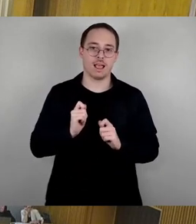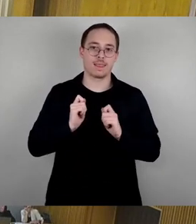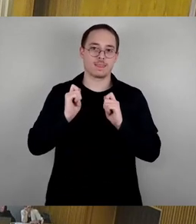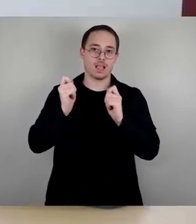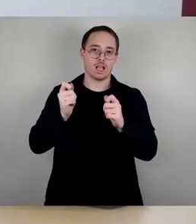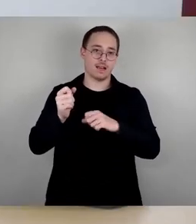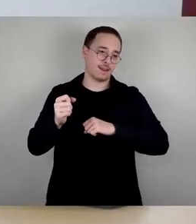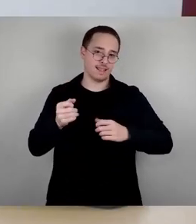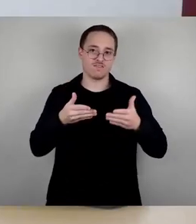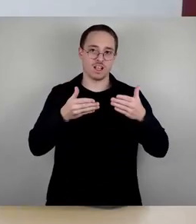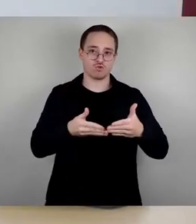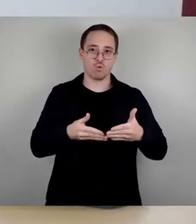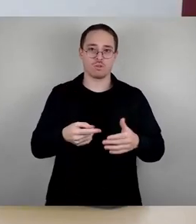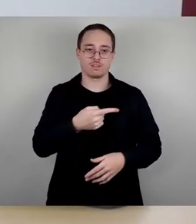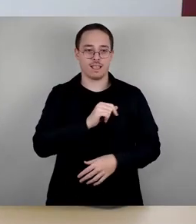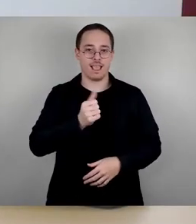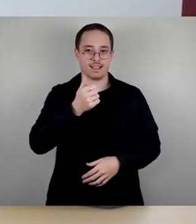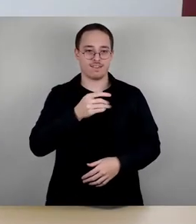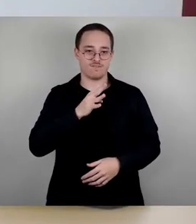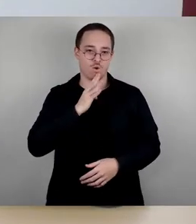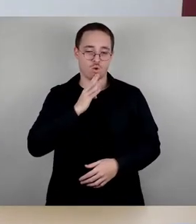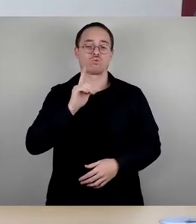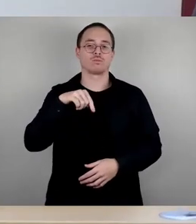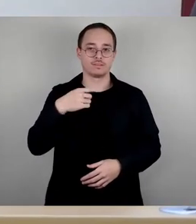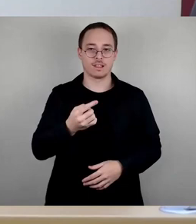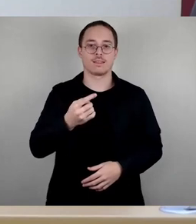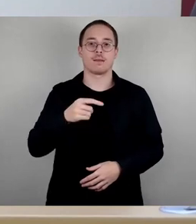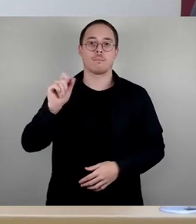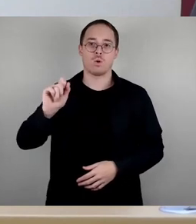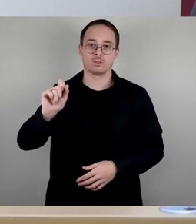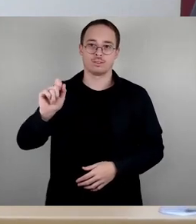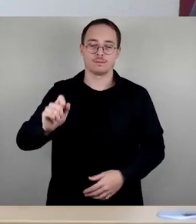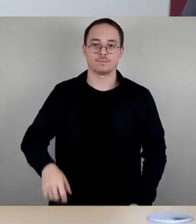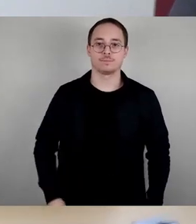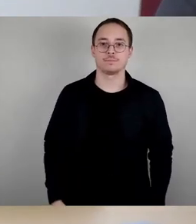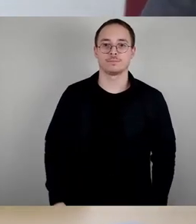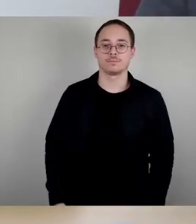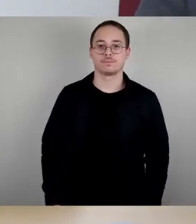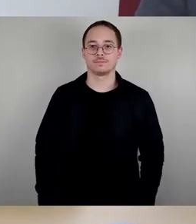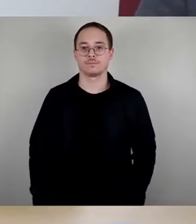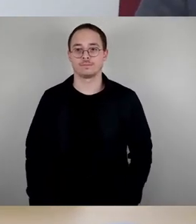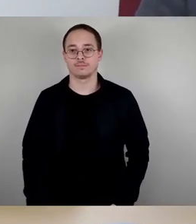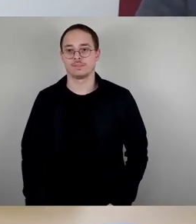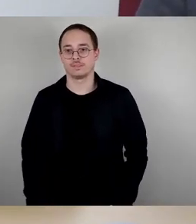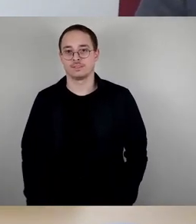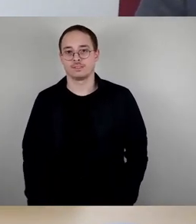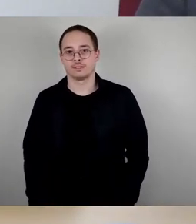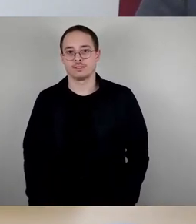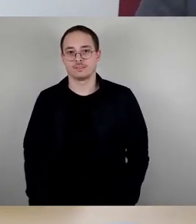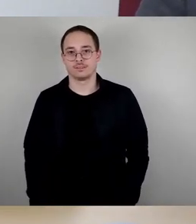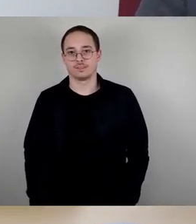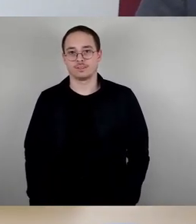Linksfraktion hat das erste Wort und wir würden dann in der Rednerliste weitermachen, falls gewünscht SPD-Fraktion.